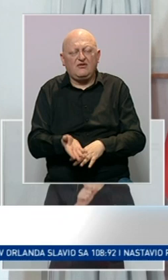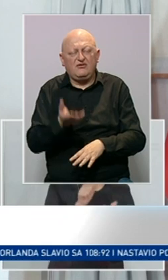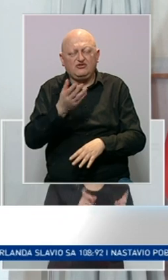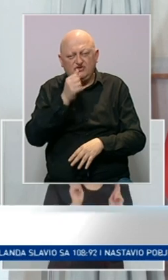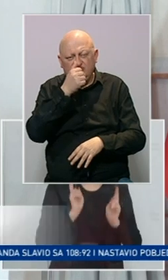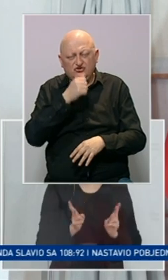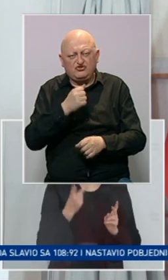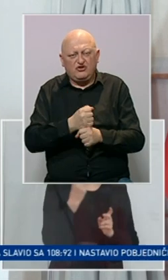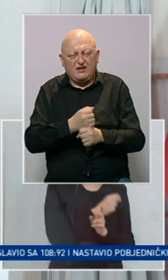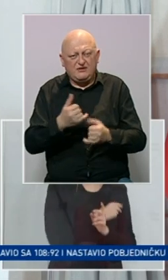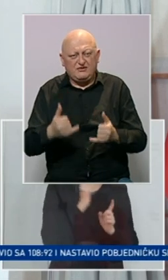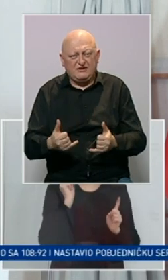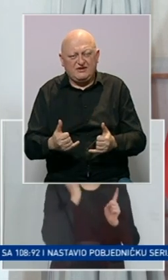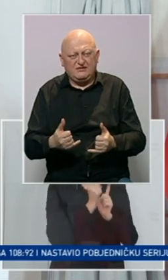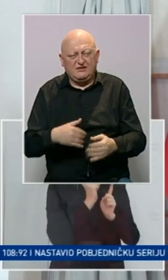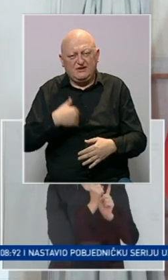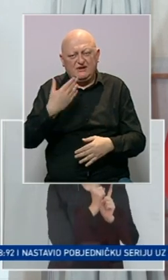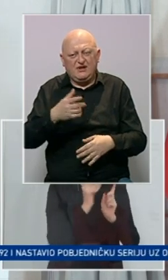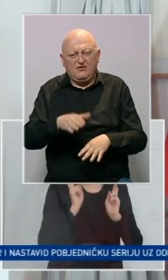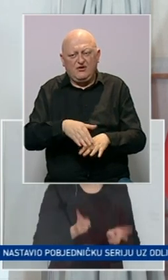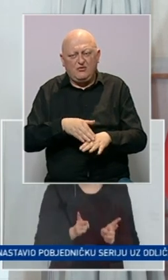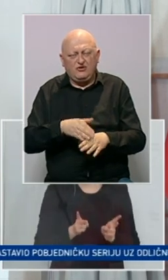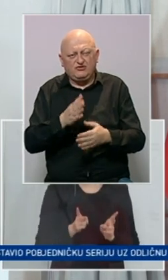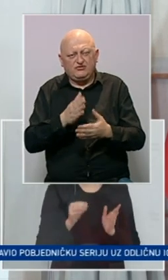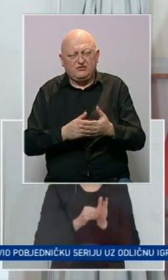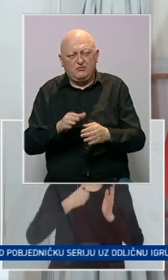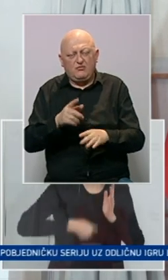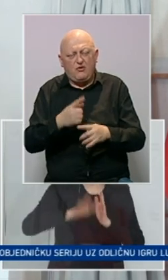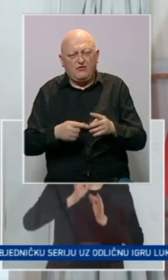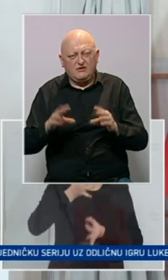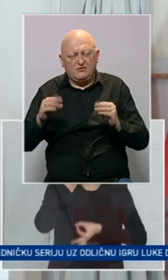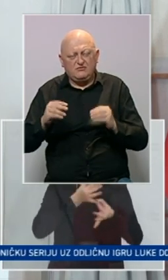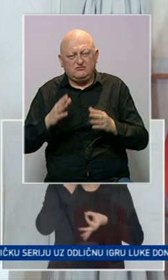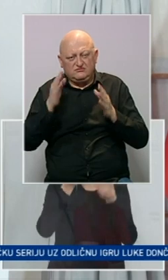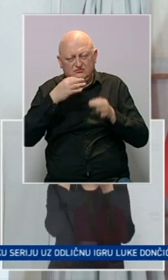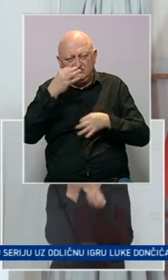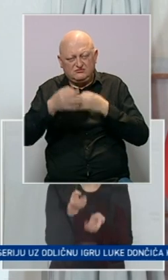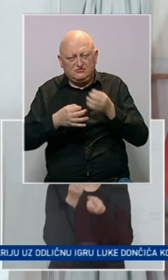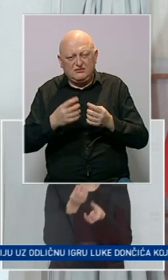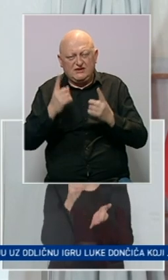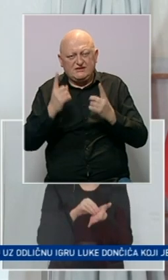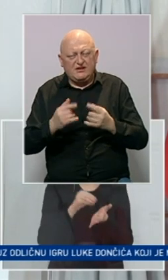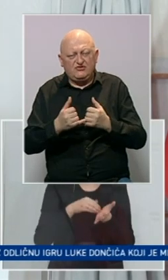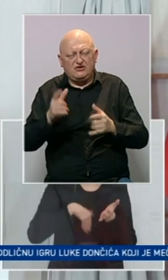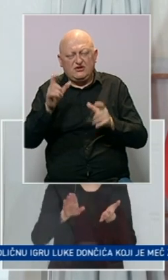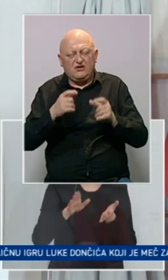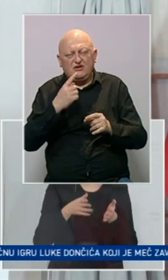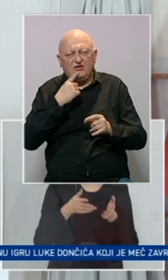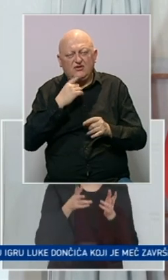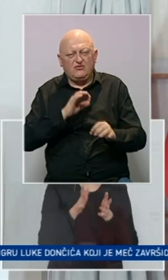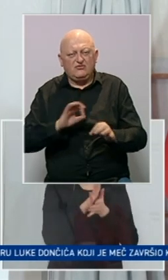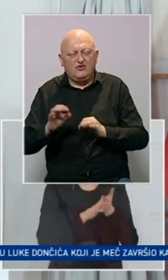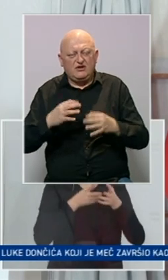nego što to već činimo sada. A nakon ove početne faze, polovino marta, provjeravaće se vakcinalni status građana, koji će